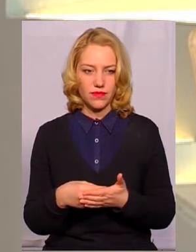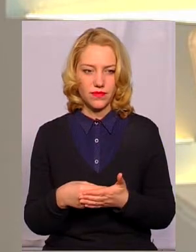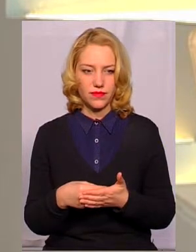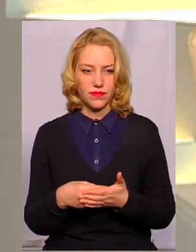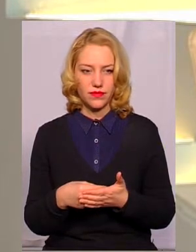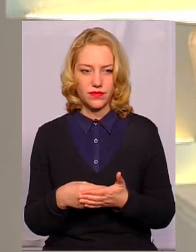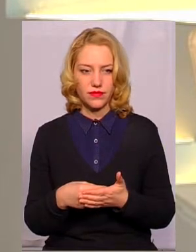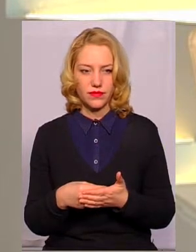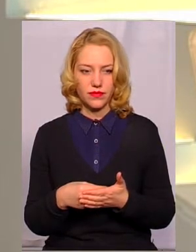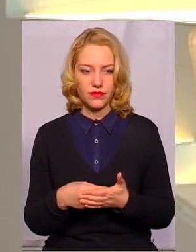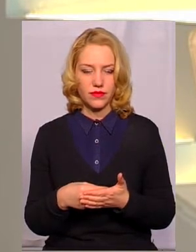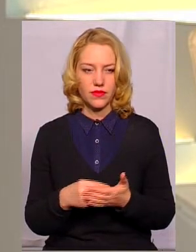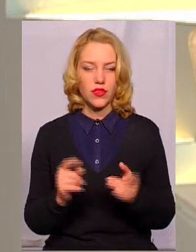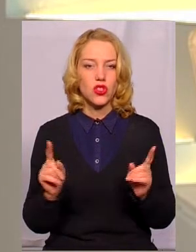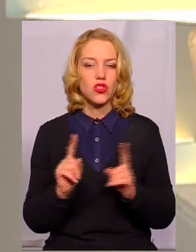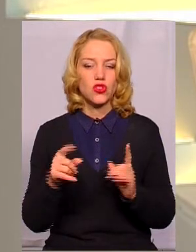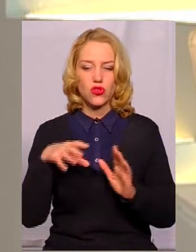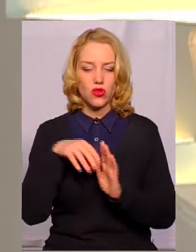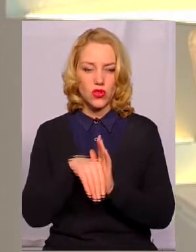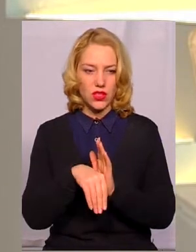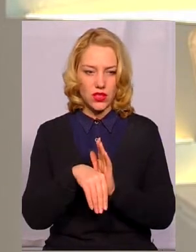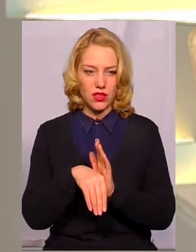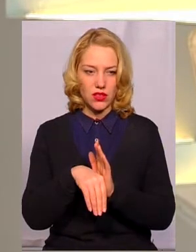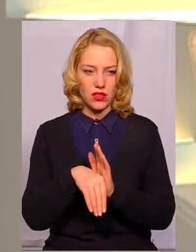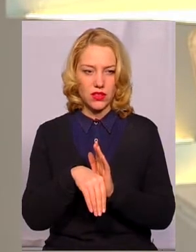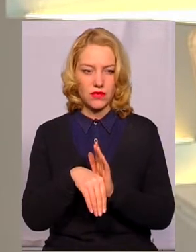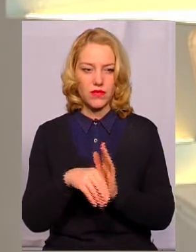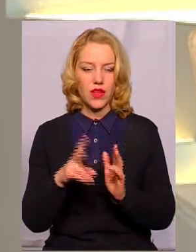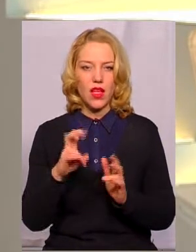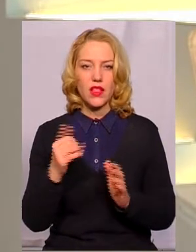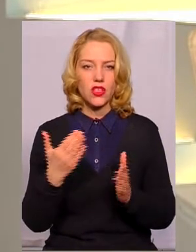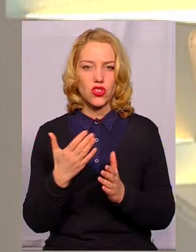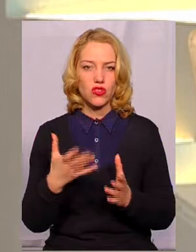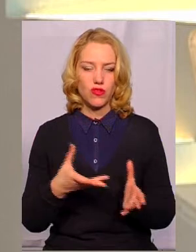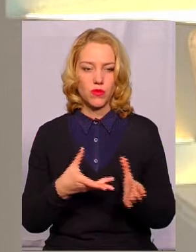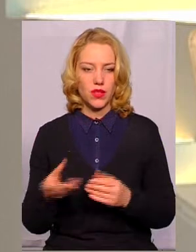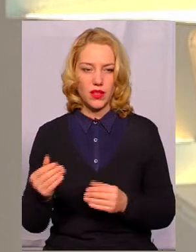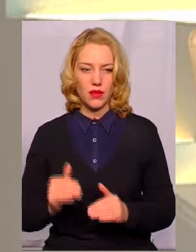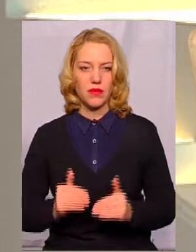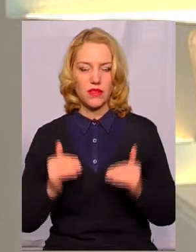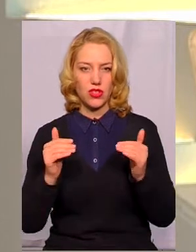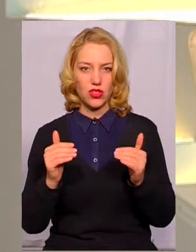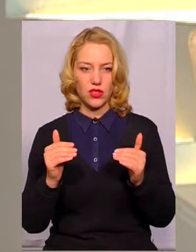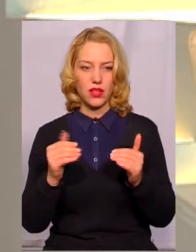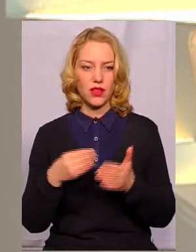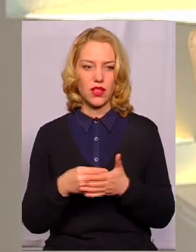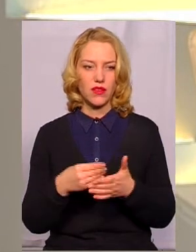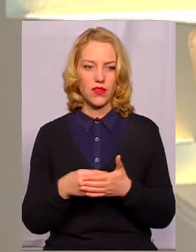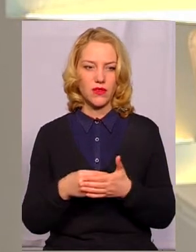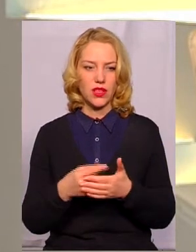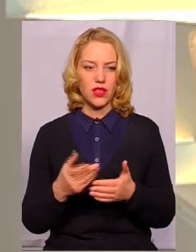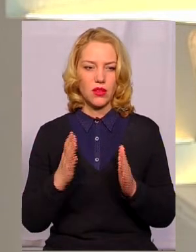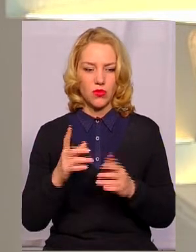з чого вони складаються і на що вплине підвищення тарифів?